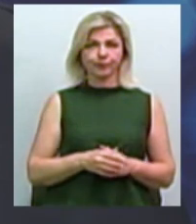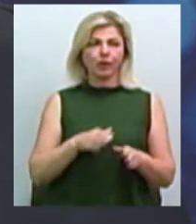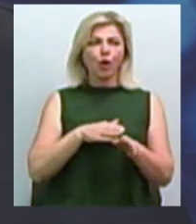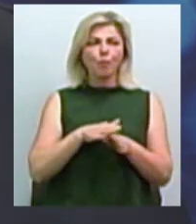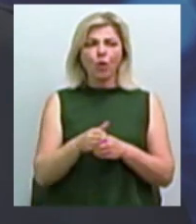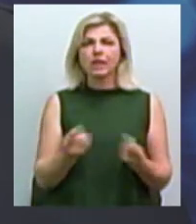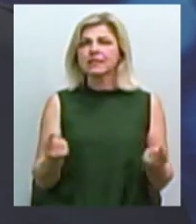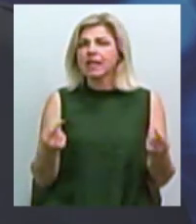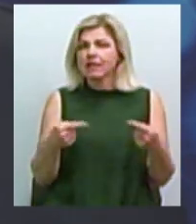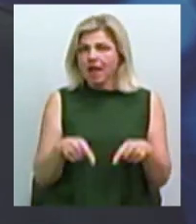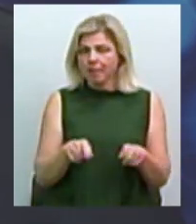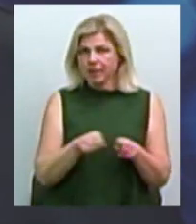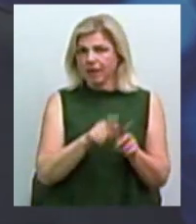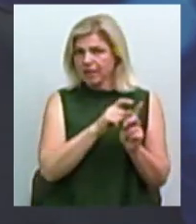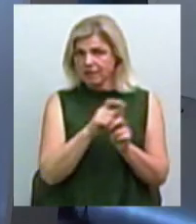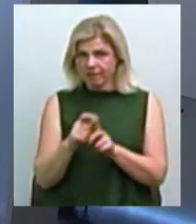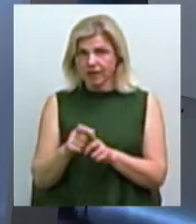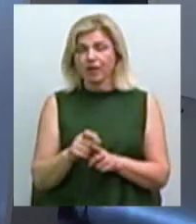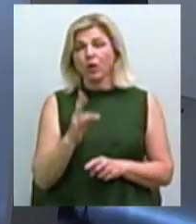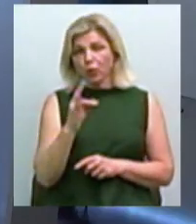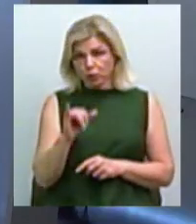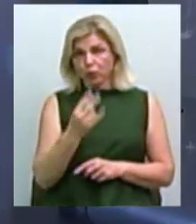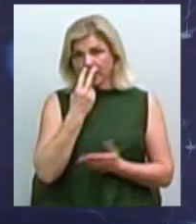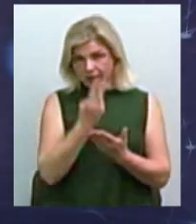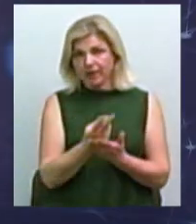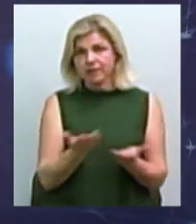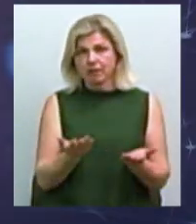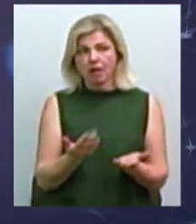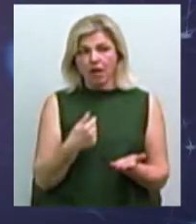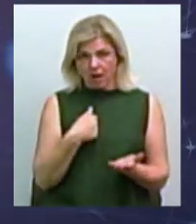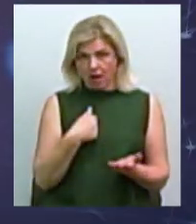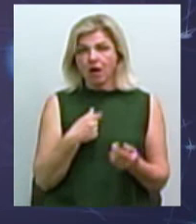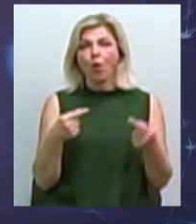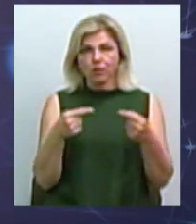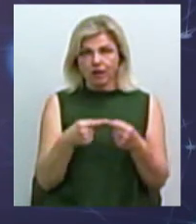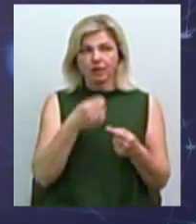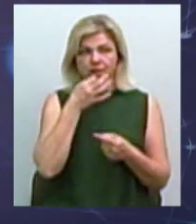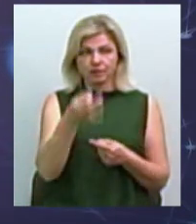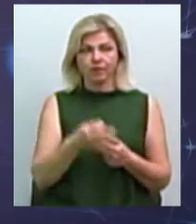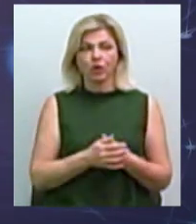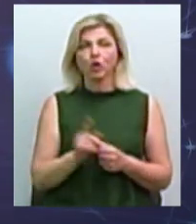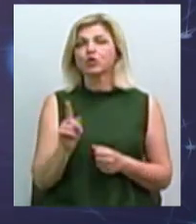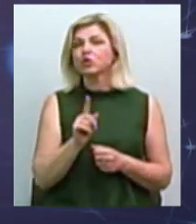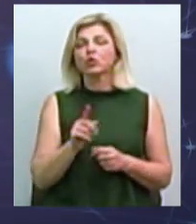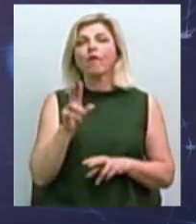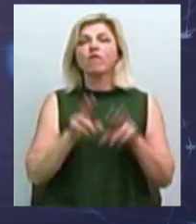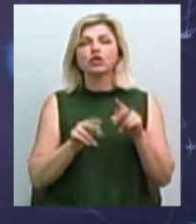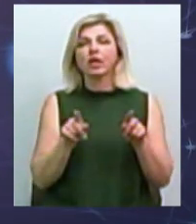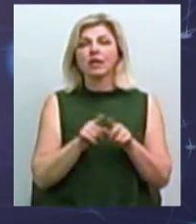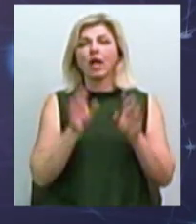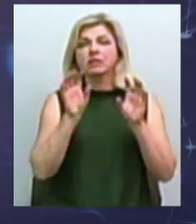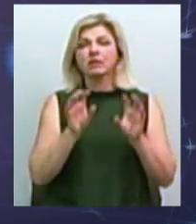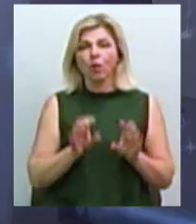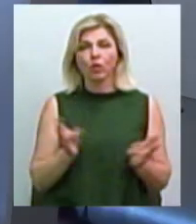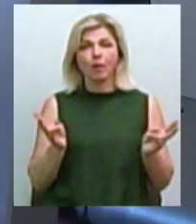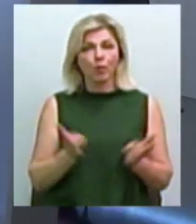формулювання… Ні, ну дивіться, сьогодні… Вже конкретне, можна так утінюватися. Я перехожу до цього. Чому ми вважаємо сьогодні такі закони потрібні?